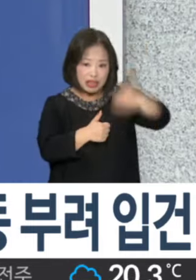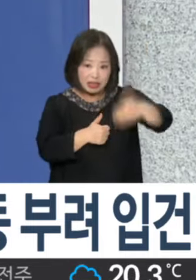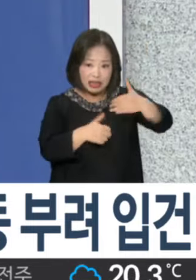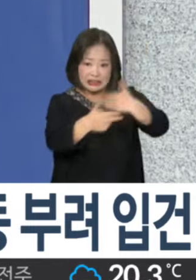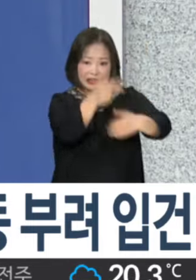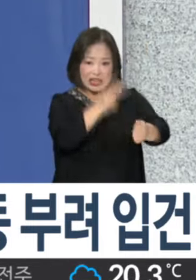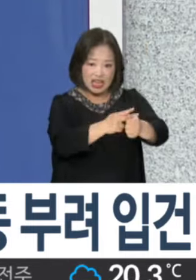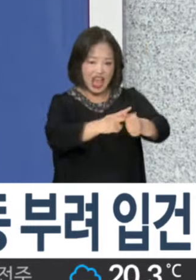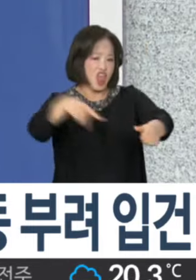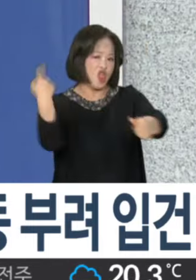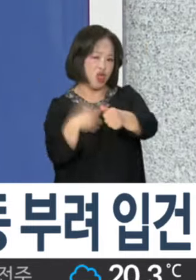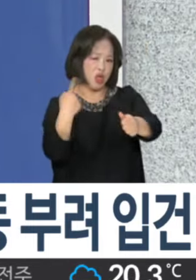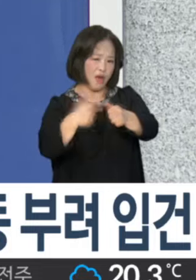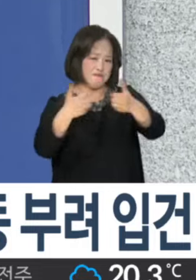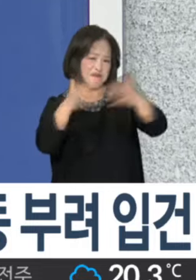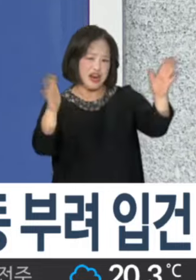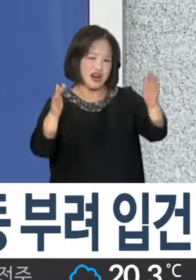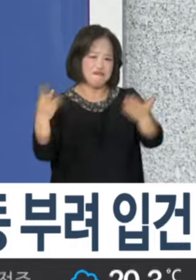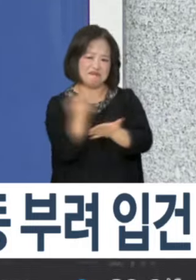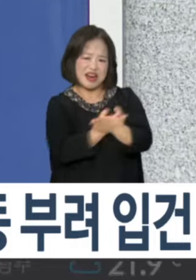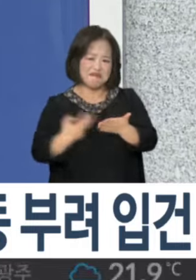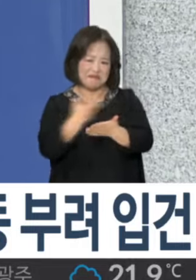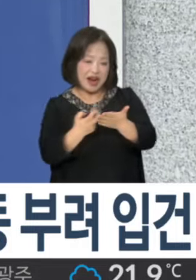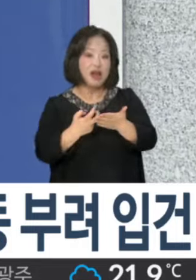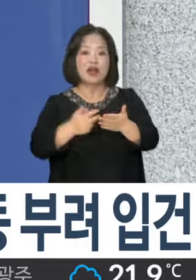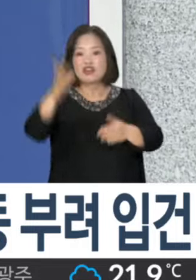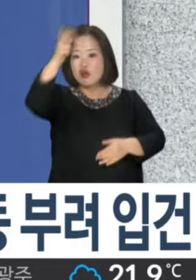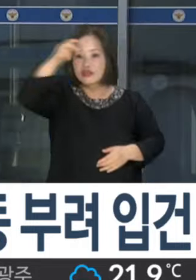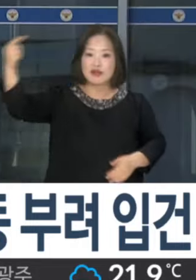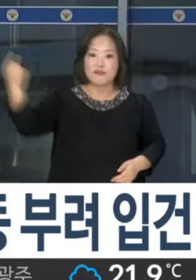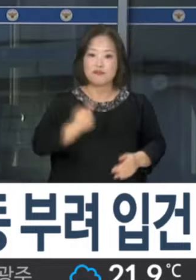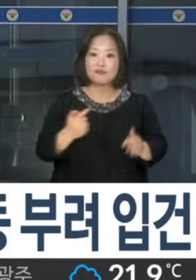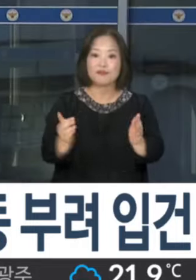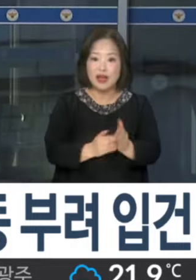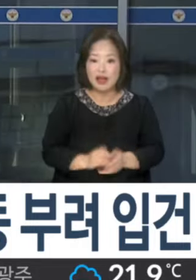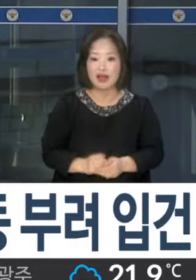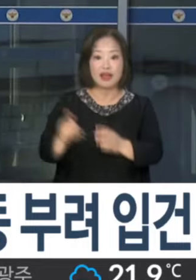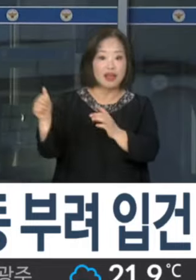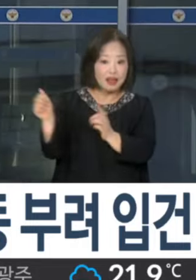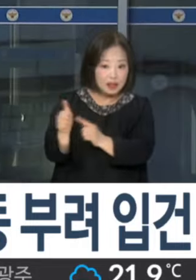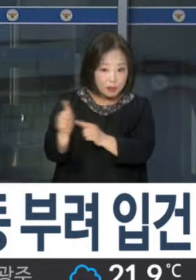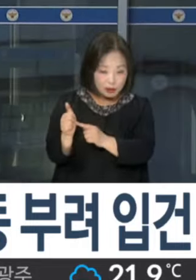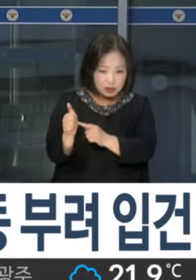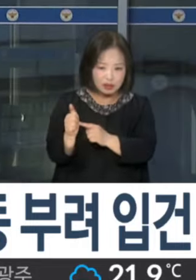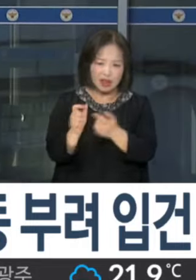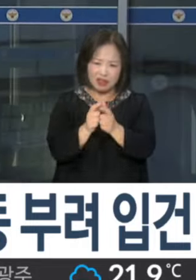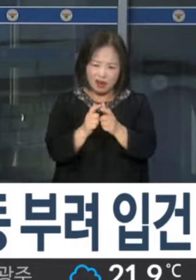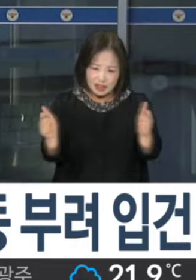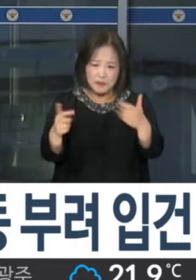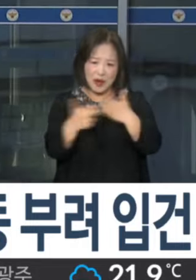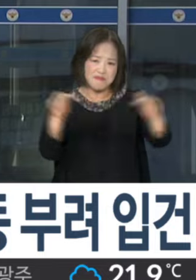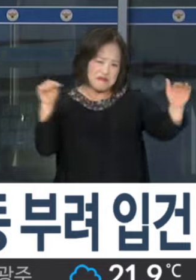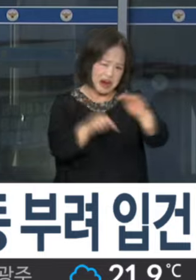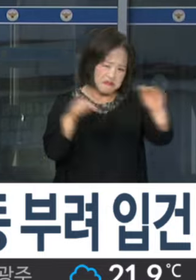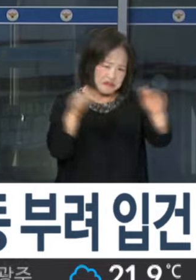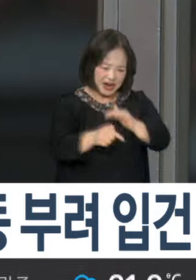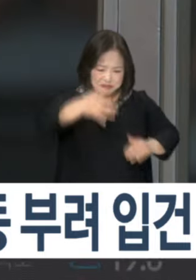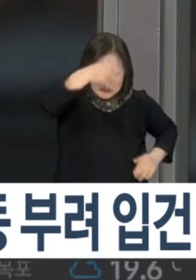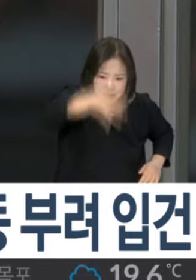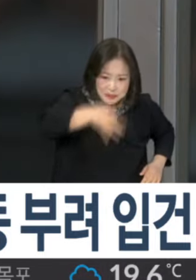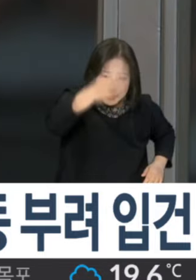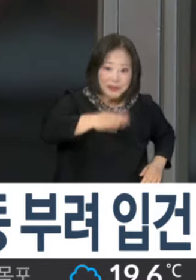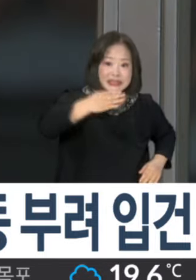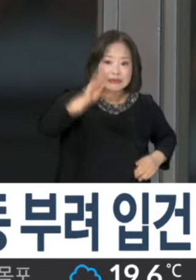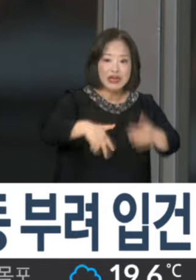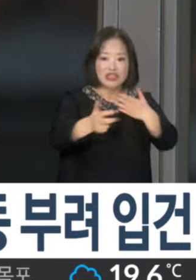심한 욕설을 하며 난동을 피워 경찰이 출동했습니다. A 경사는 사건 이후 여러 차례 병원을 찾아 사과했으나